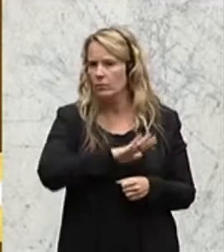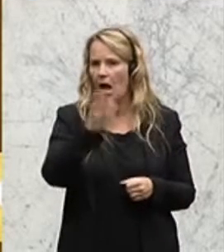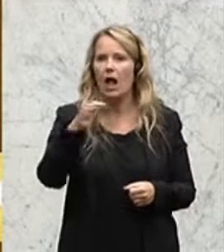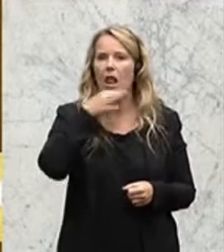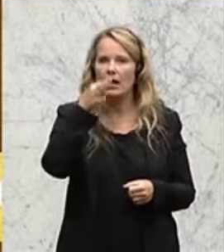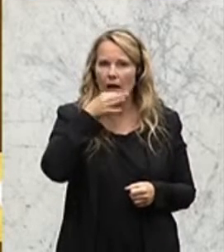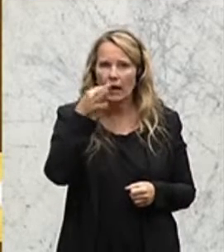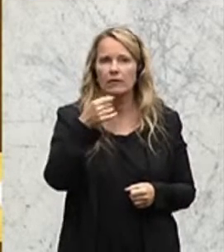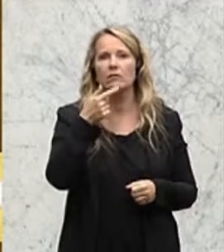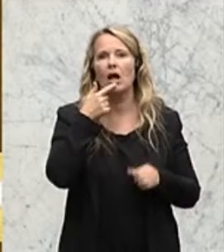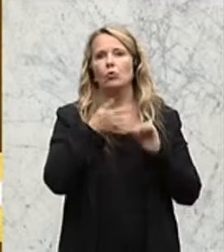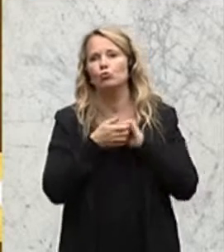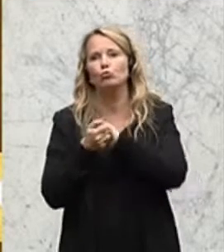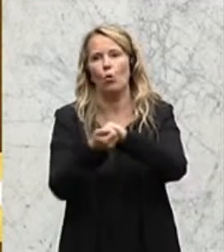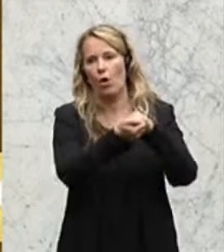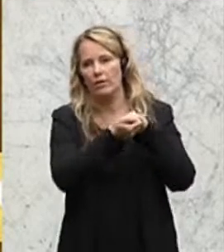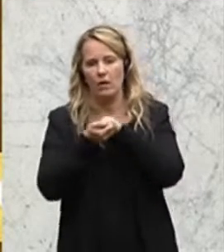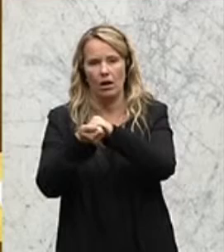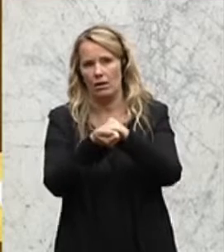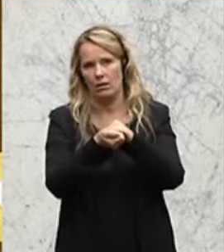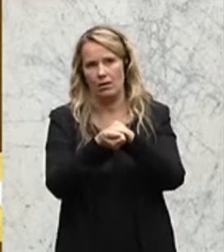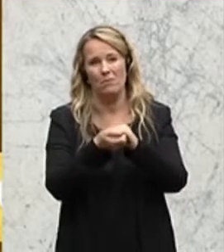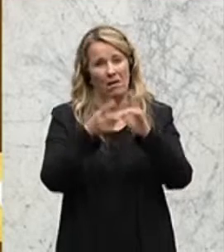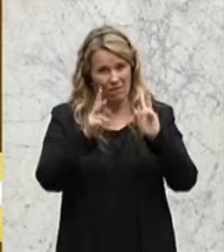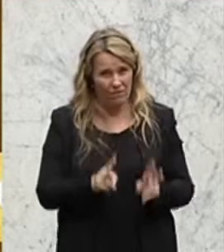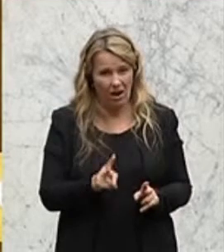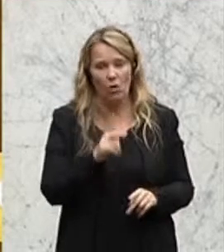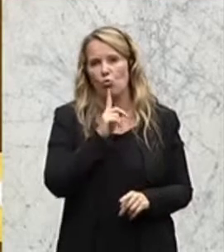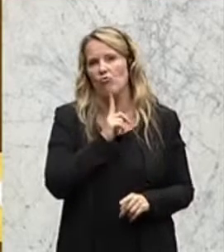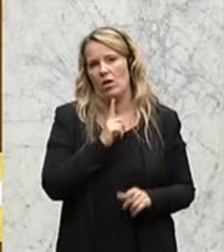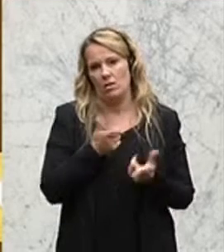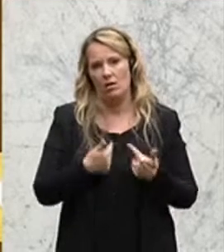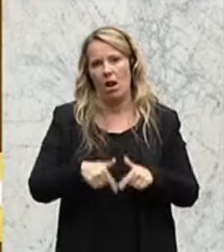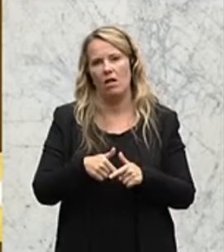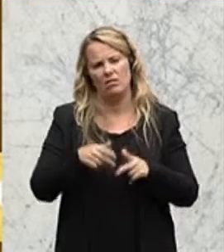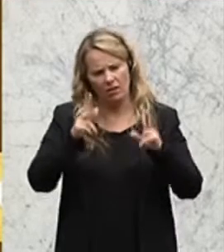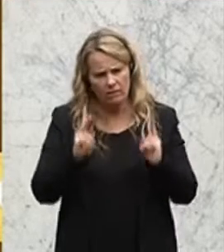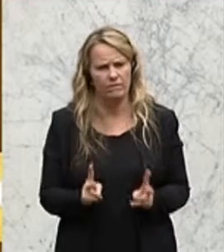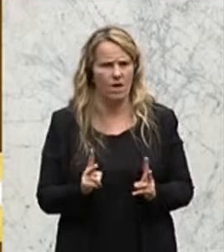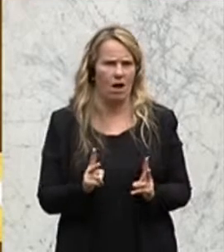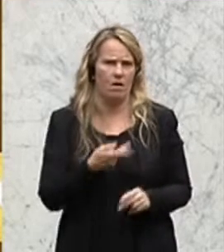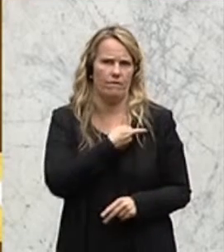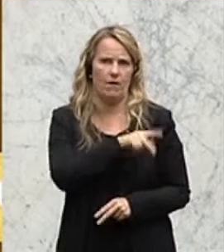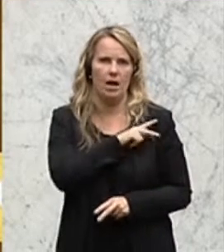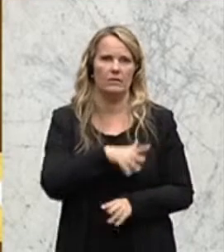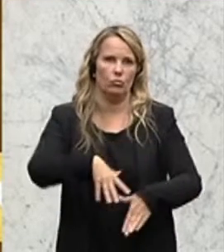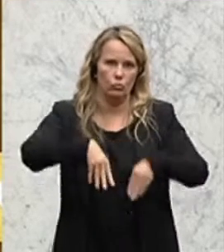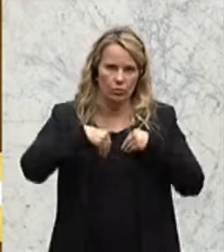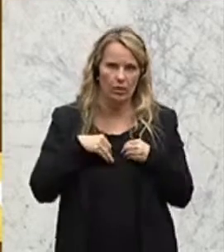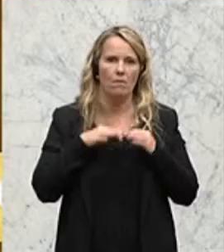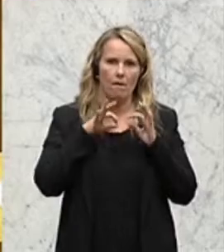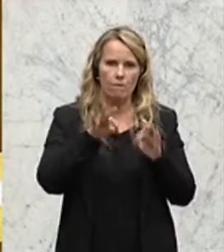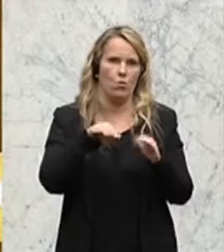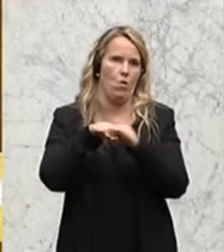reden immer wieder von Solidarität, aber nur wenige Länder tragen tatsächlich die Verantwortung